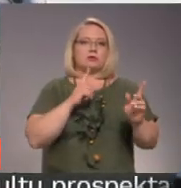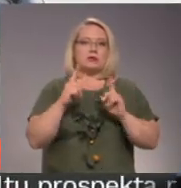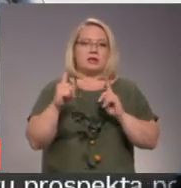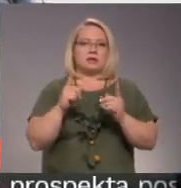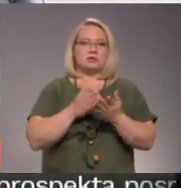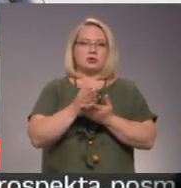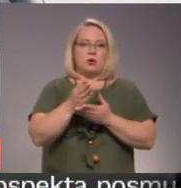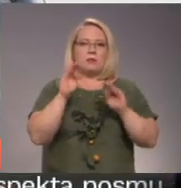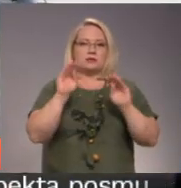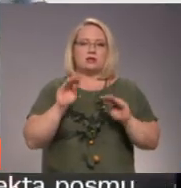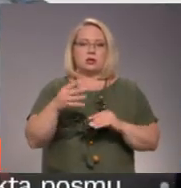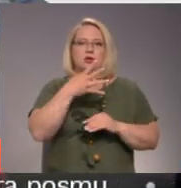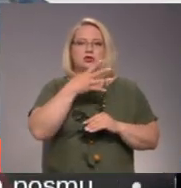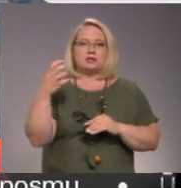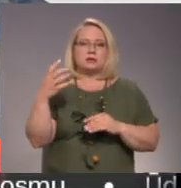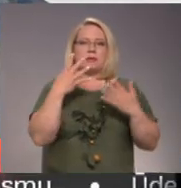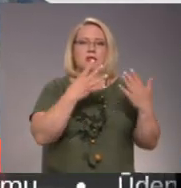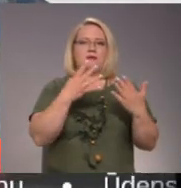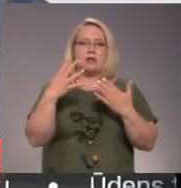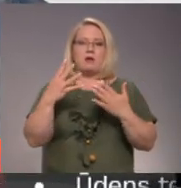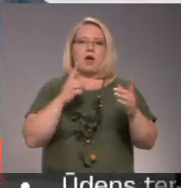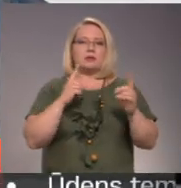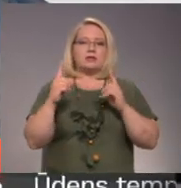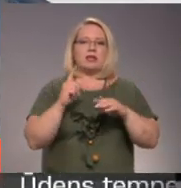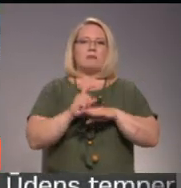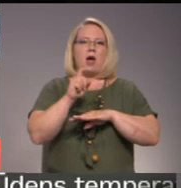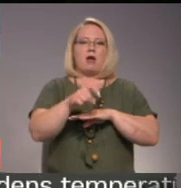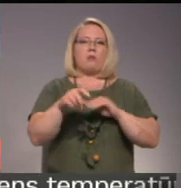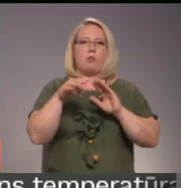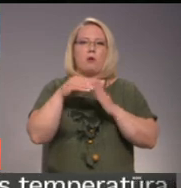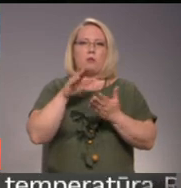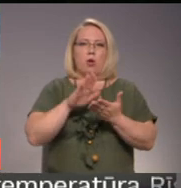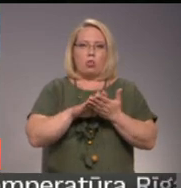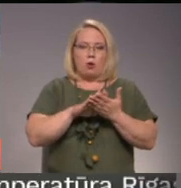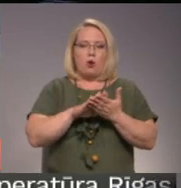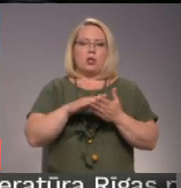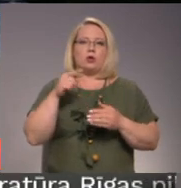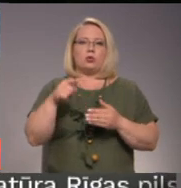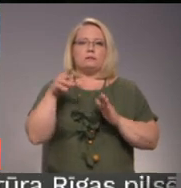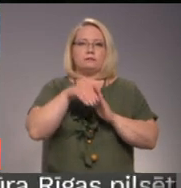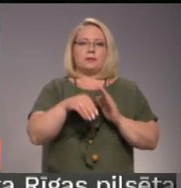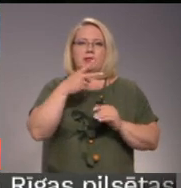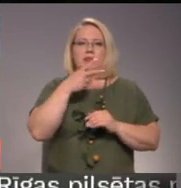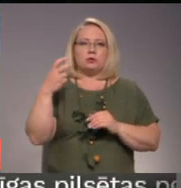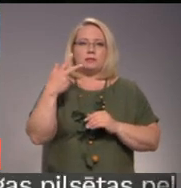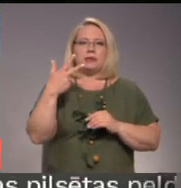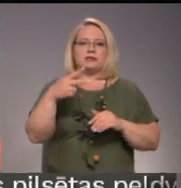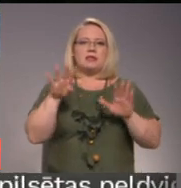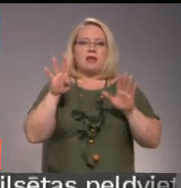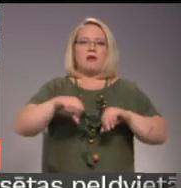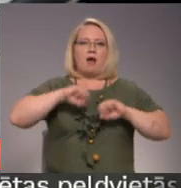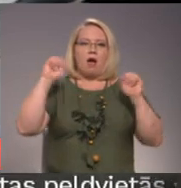sastādīti 499 administratīvo pārkāpuma protokoli. Tajā skaitā 239 par ācuma